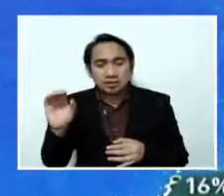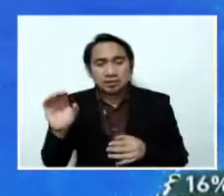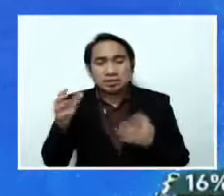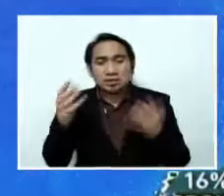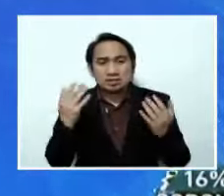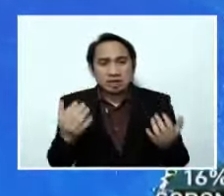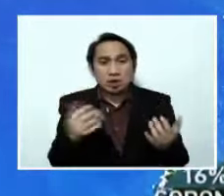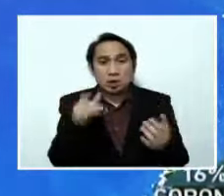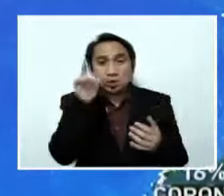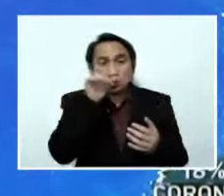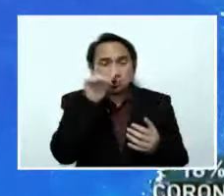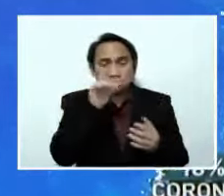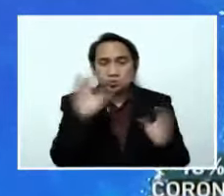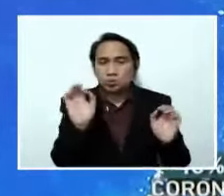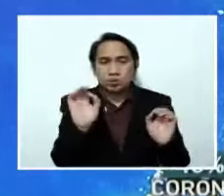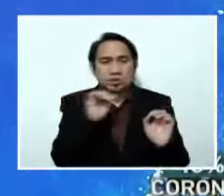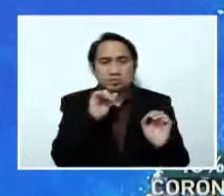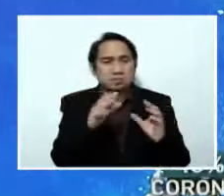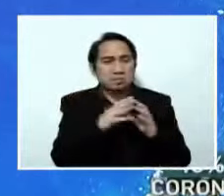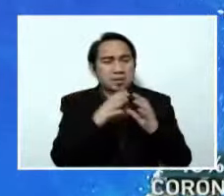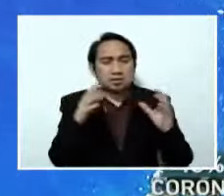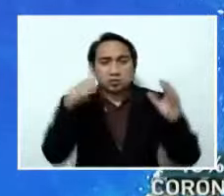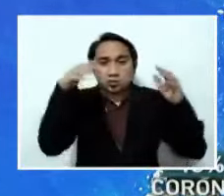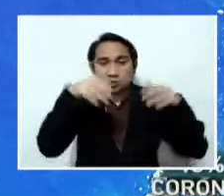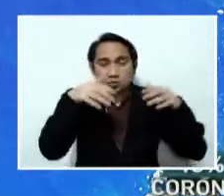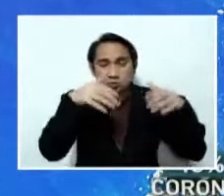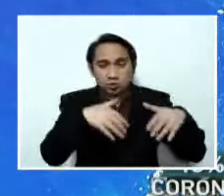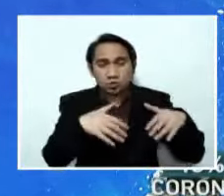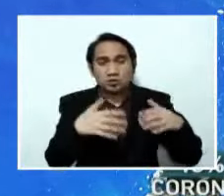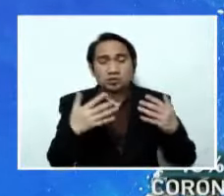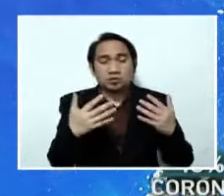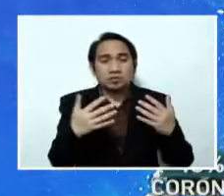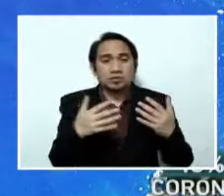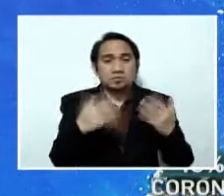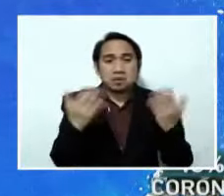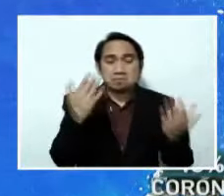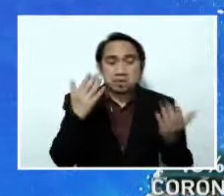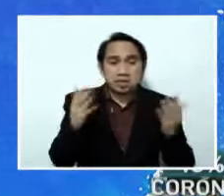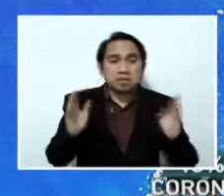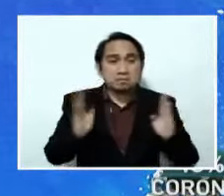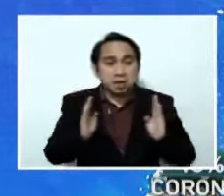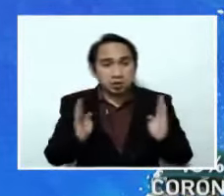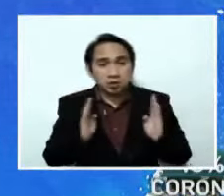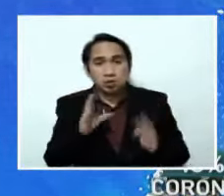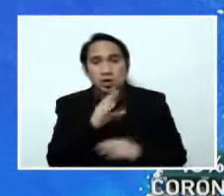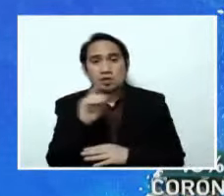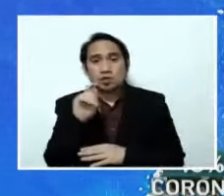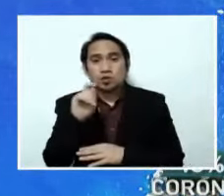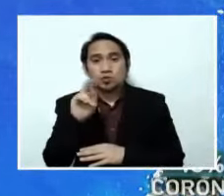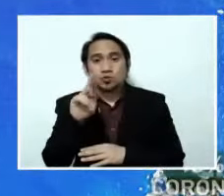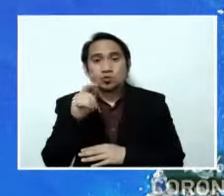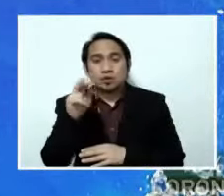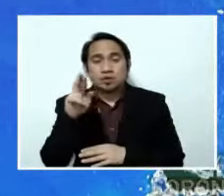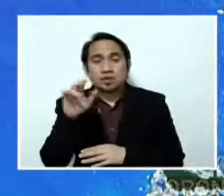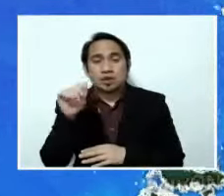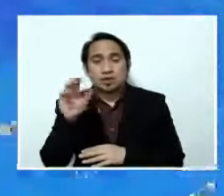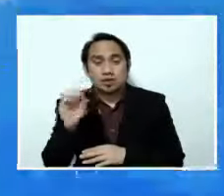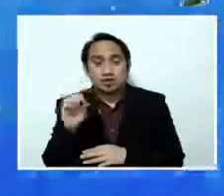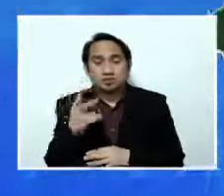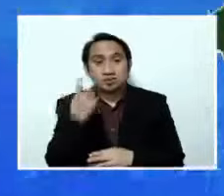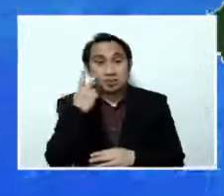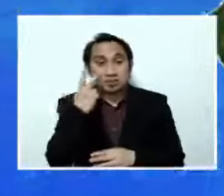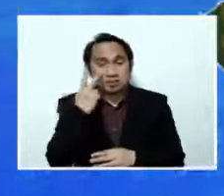Luzon bukas maliban lang sa Baguio City at Tuguegrao na may tsansa po ng isolated thunderstorms lalo na po sa hapon. Silipin naman natin sa